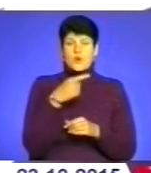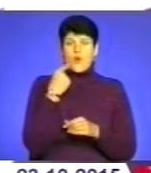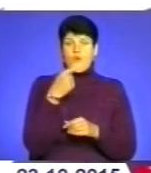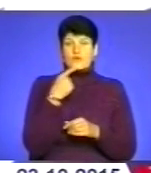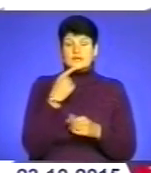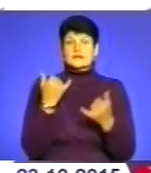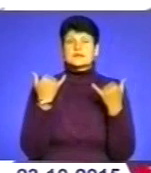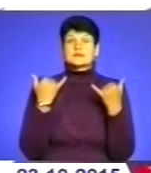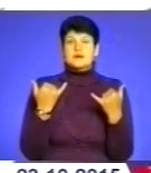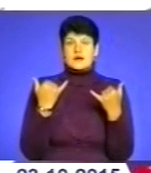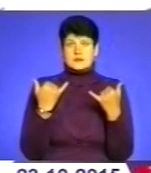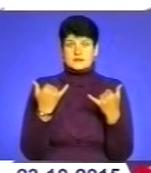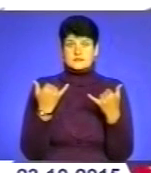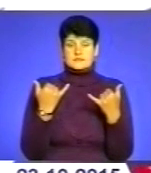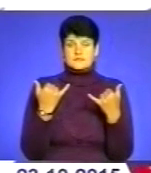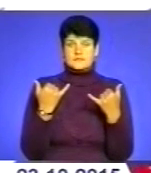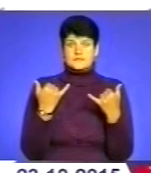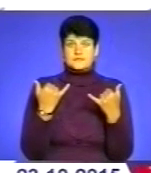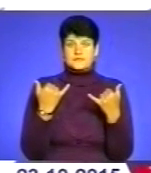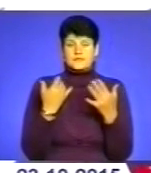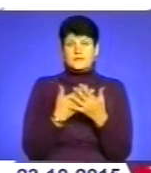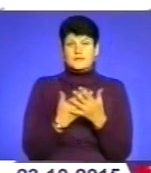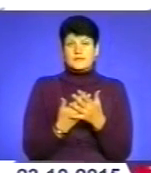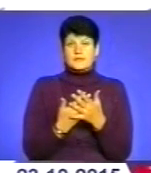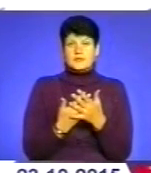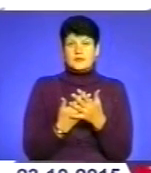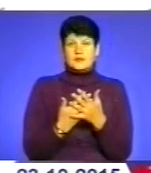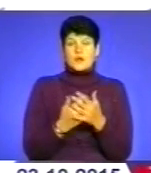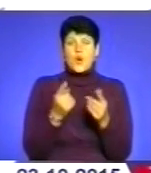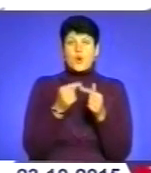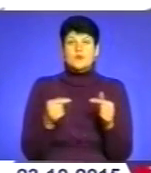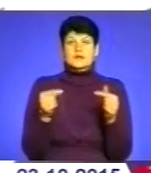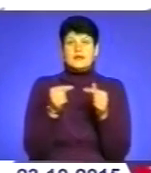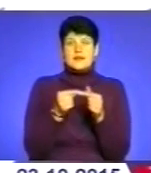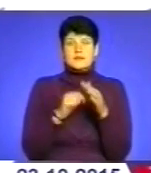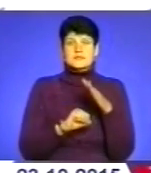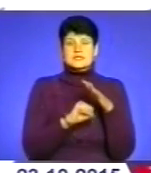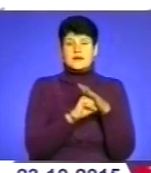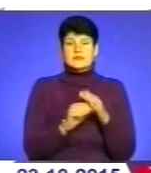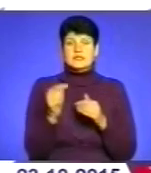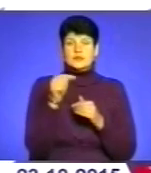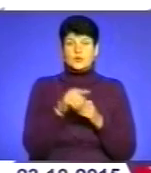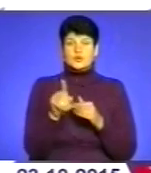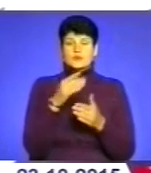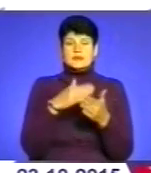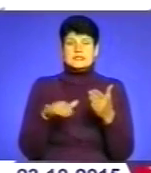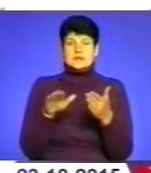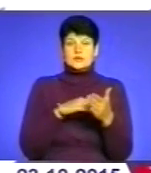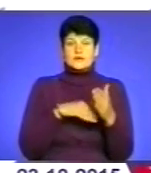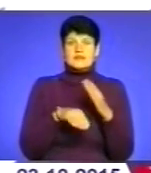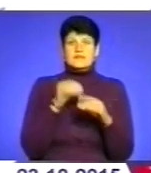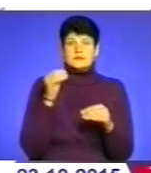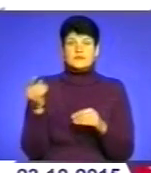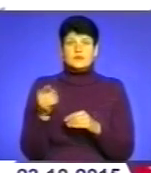зараз про, скажімо так, конкретні підстави для того, щоб скасувати вибори в